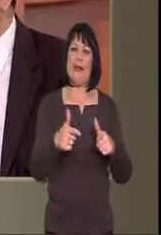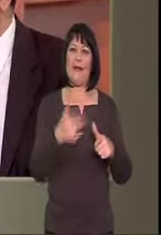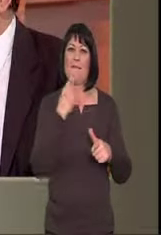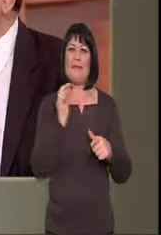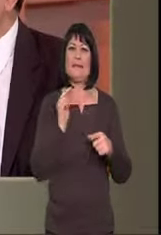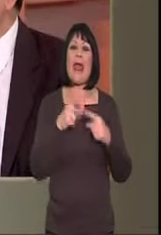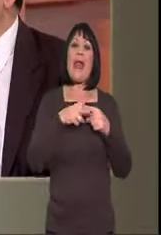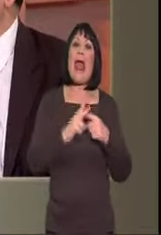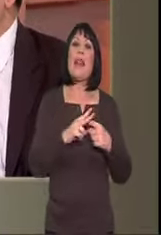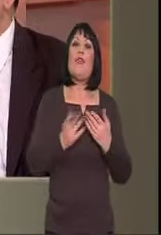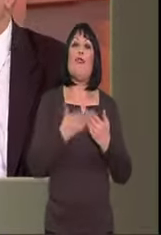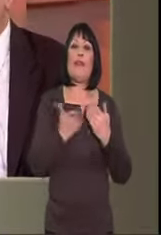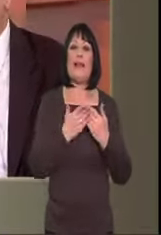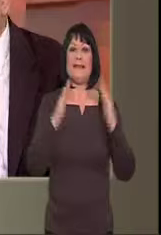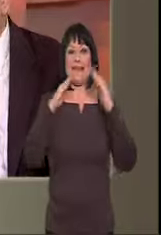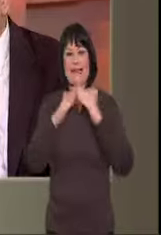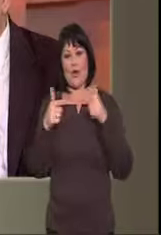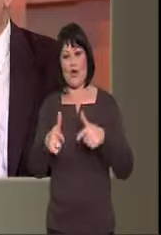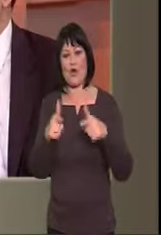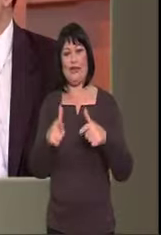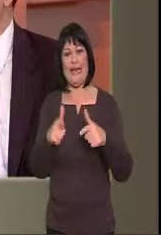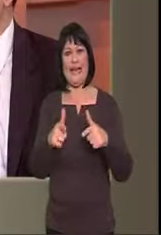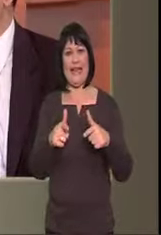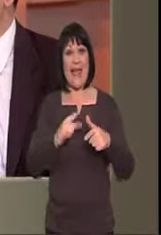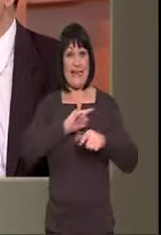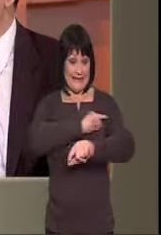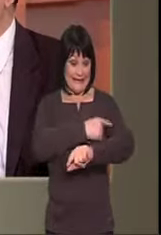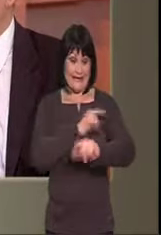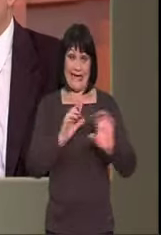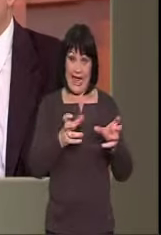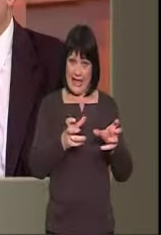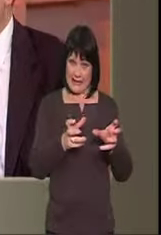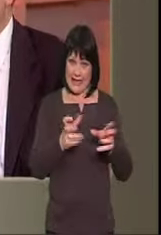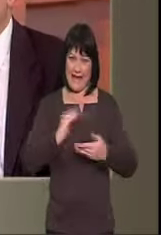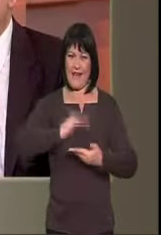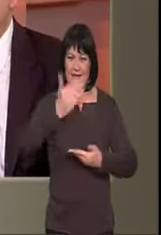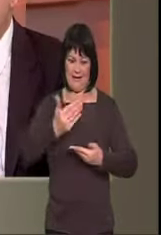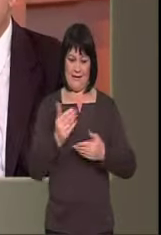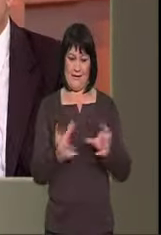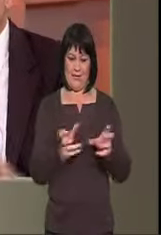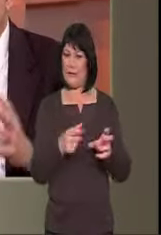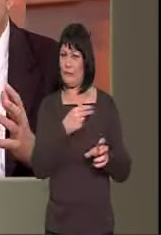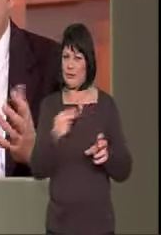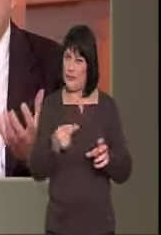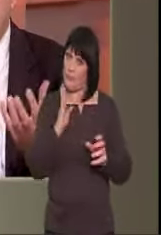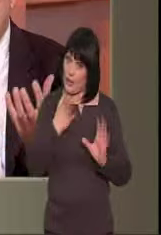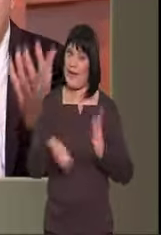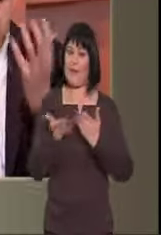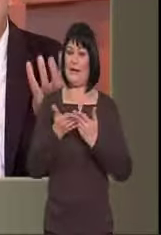το οποίο στην κατοίκονος ηλία έχει πάρα πάρα πολύ καλή εφαρμογή. Τηλεατρική τι σημαίνει ότι